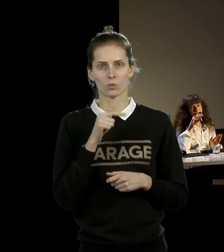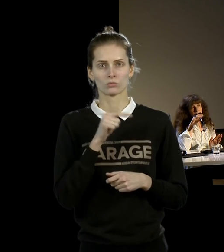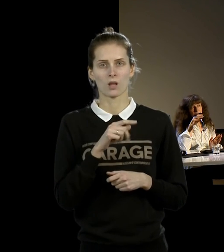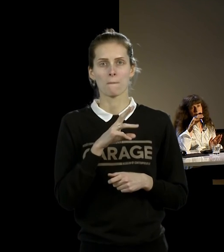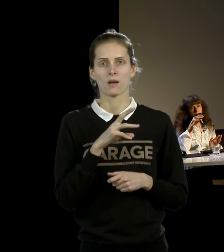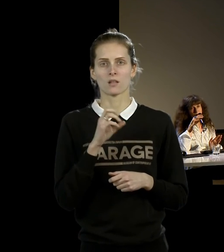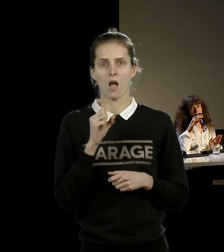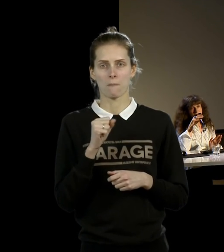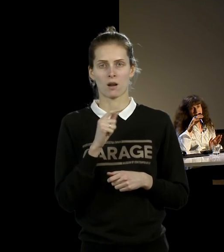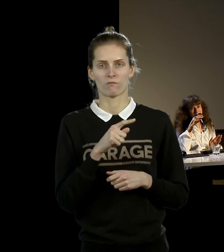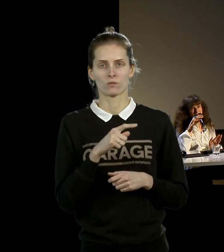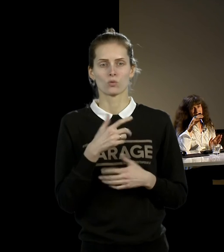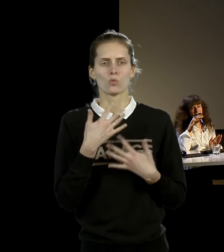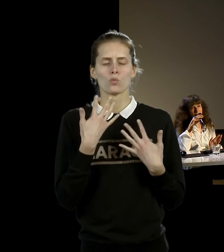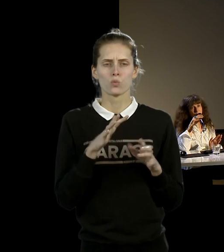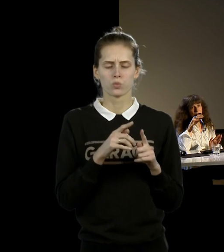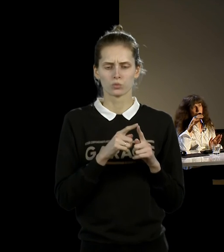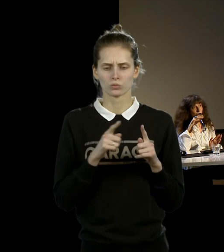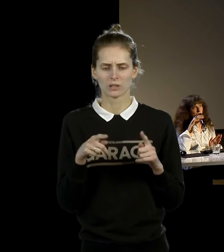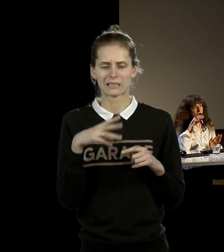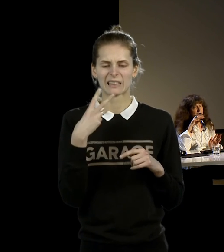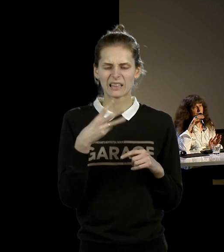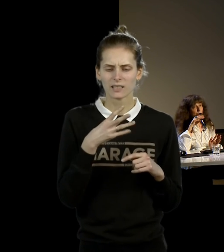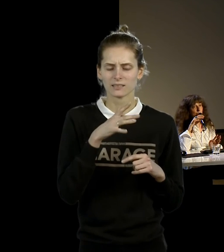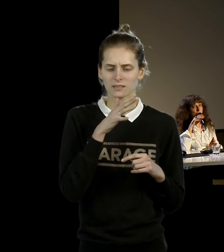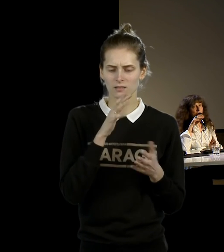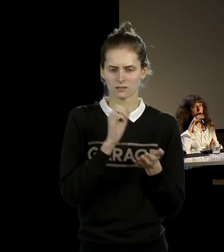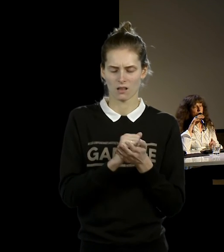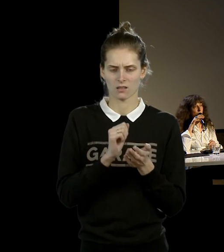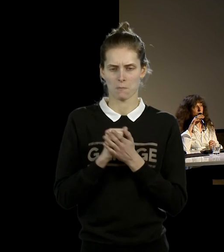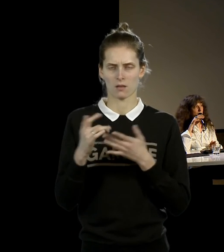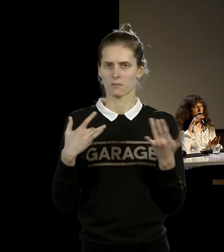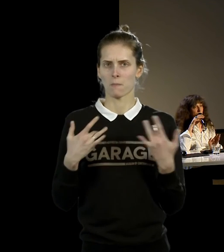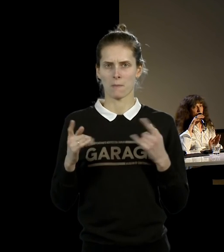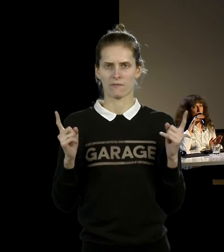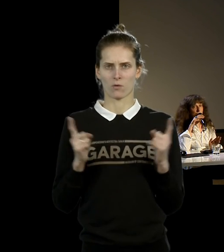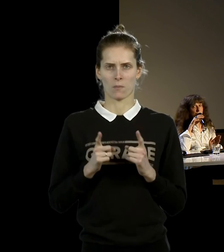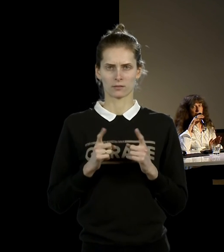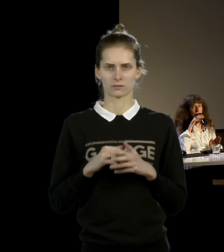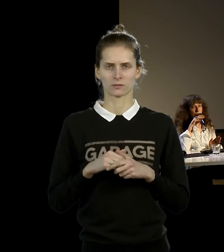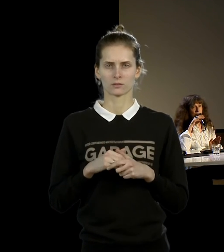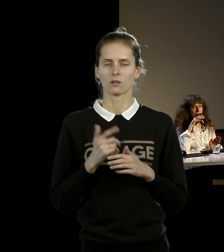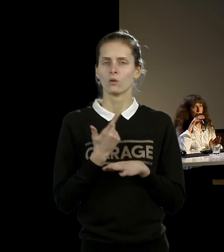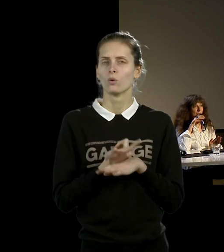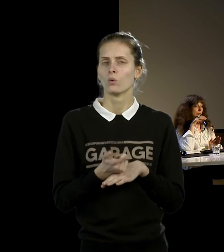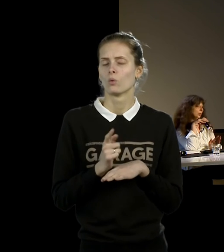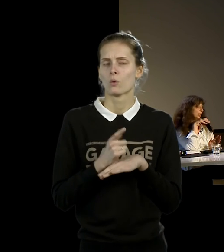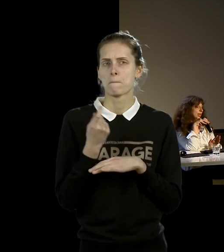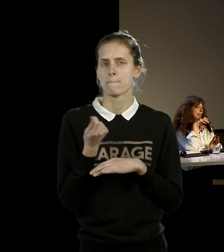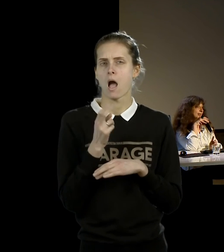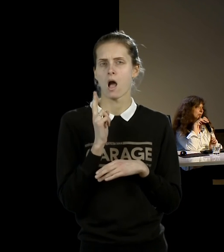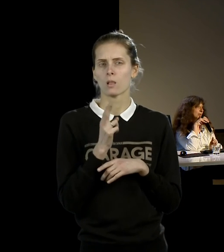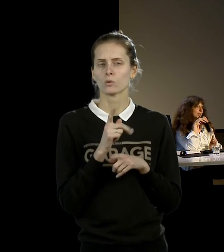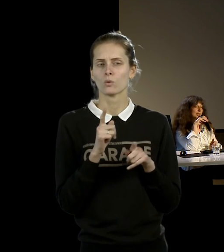занимается перформансом. Это огромный срок, тем более, очень мало кто из перформеров